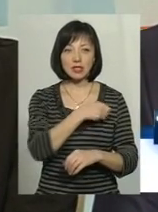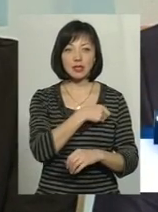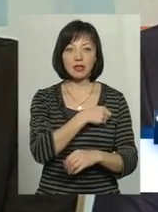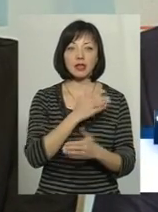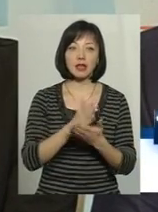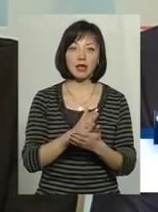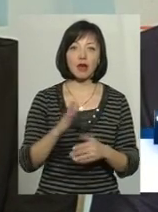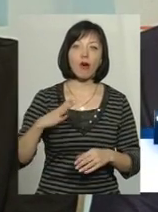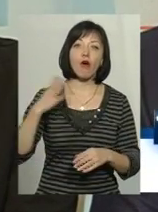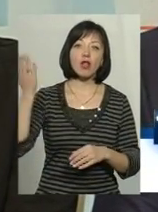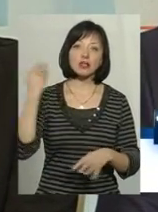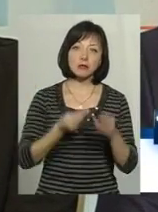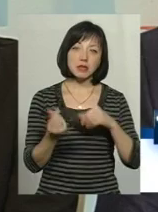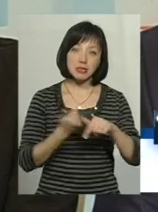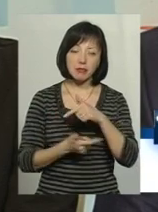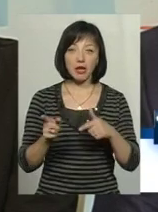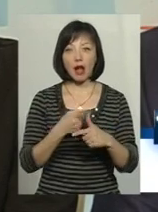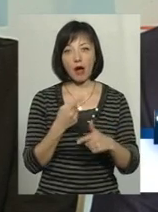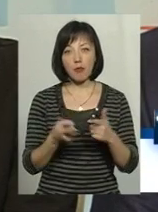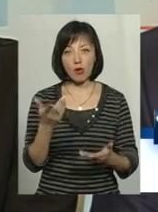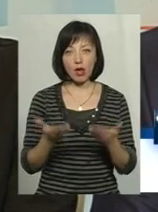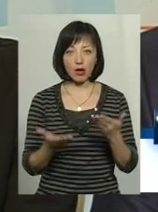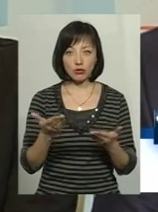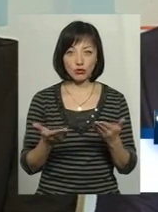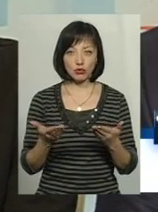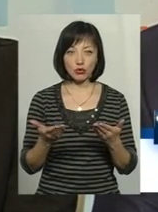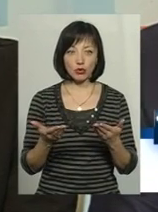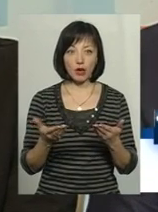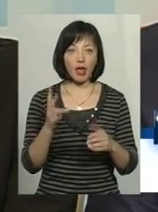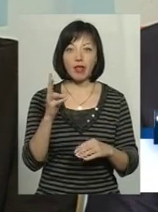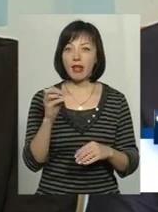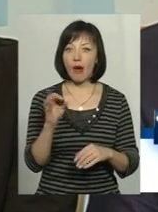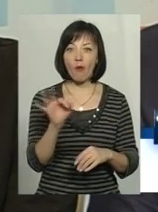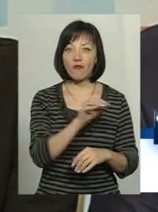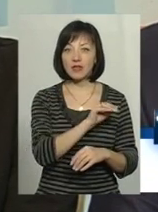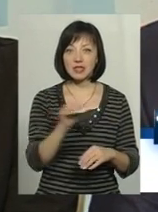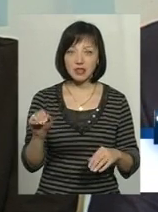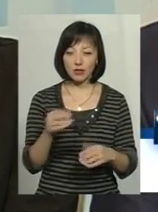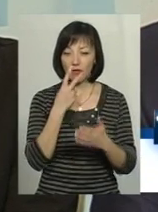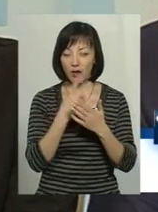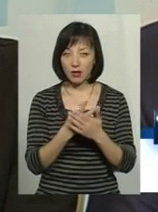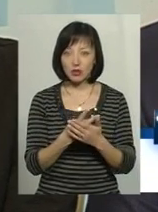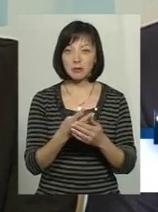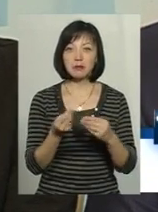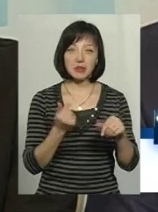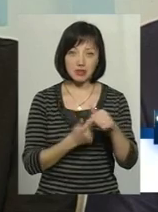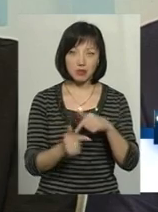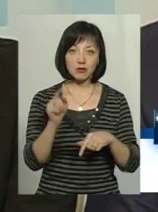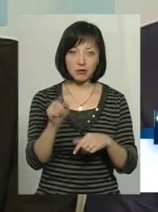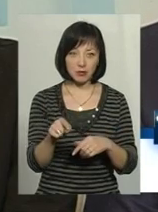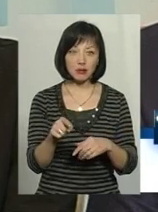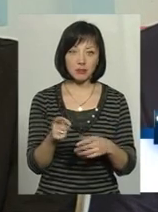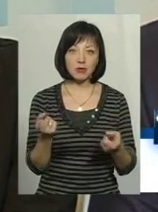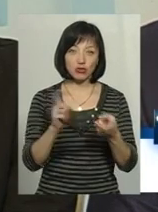або в колишньому бізнесмени, або навіть якщо вони неофіційно вказують, що вони бізнесмени, але по факту вони тим бізнесом, до того